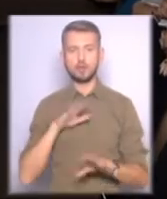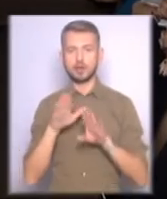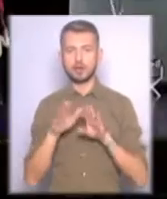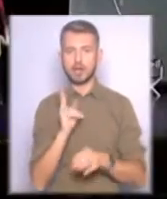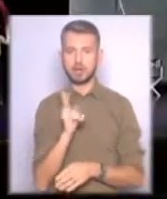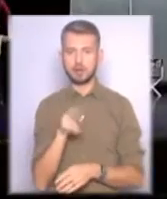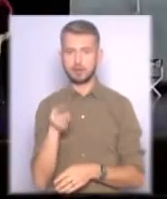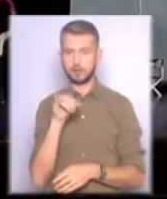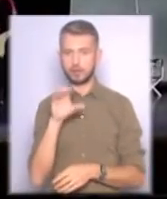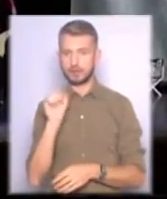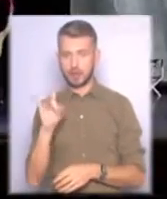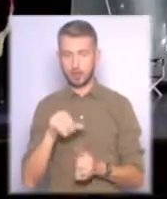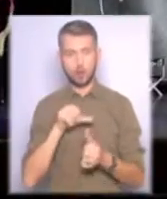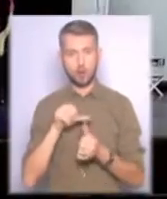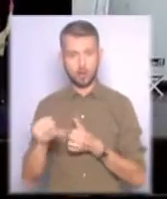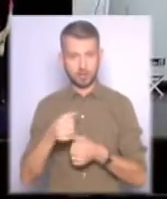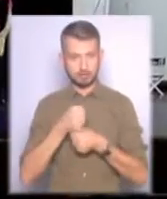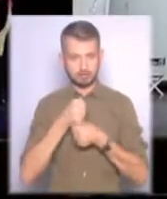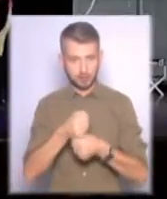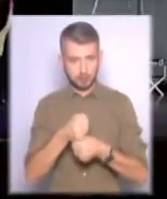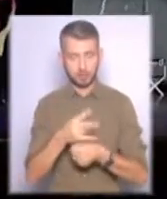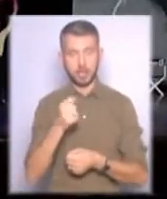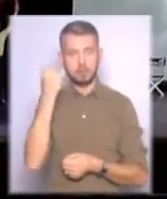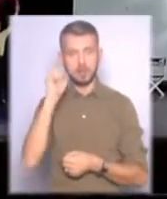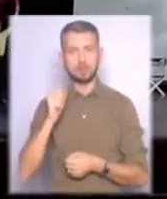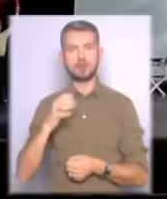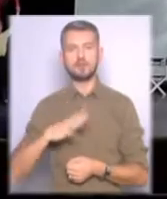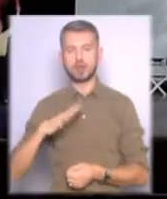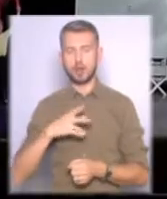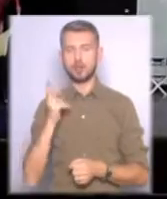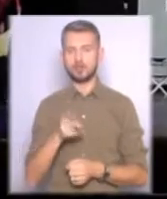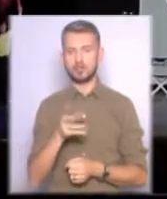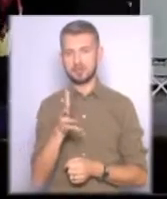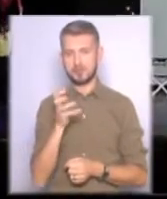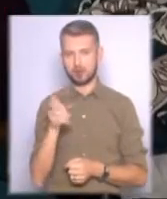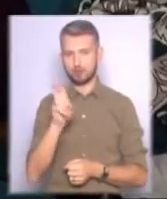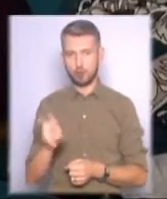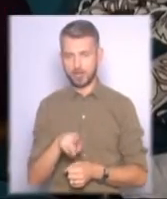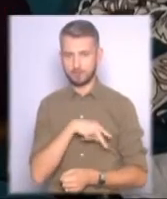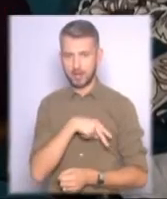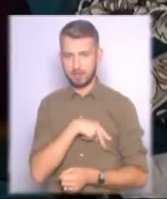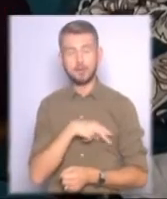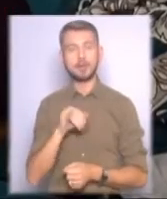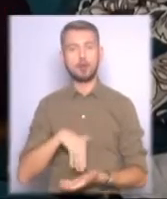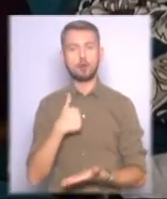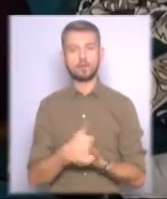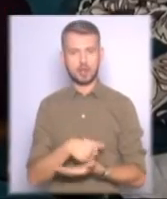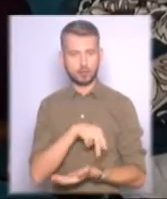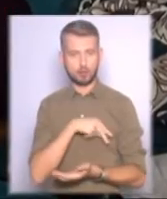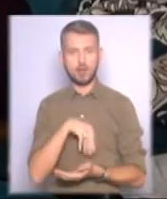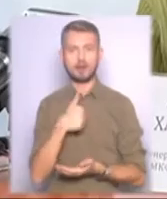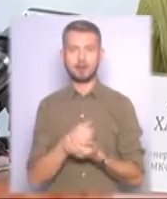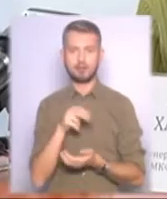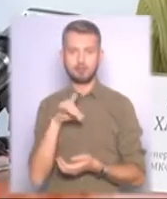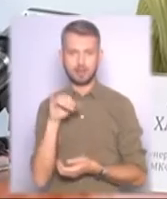Катрін Дюссар. Окрім статуєтки скіфського оленя, на переможців чекають 2,5 тисячі доларів премії та головна нагорода – гран